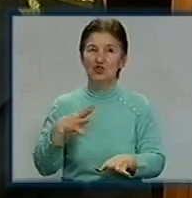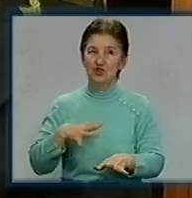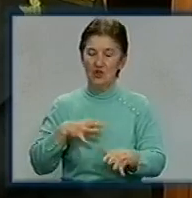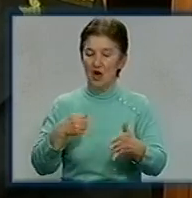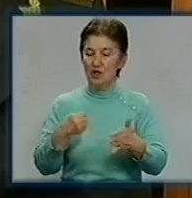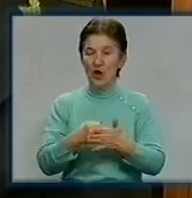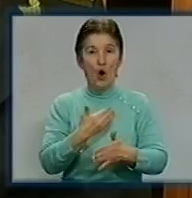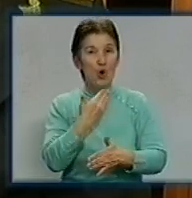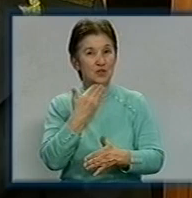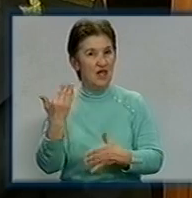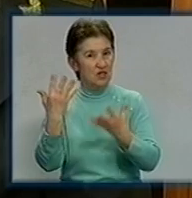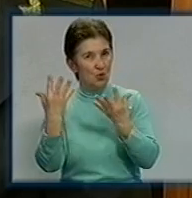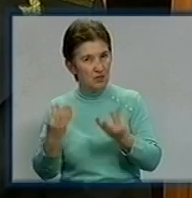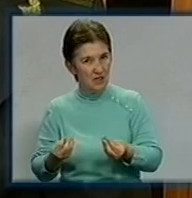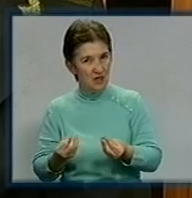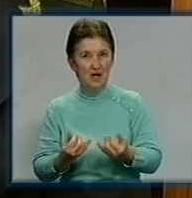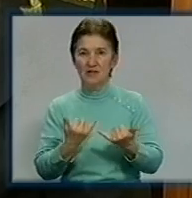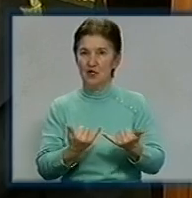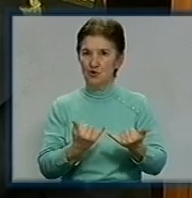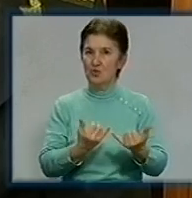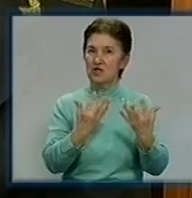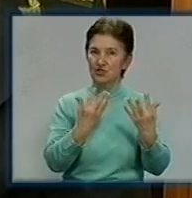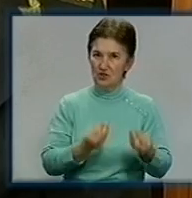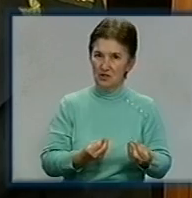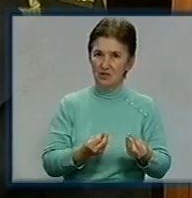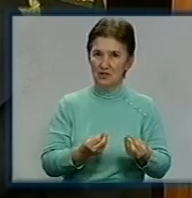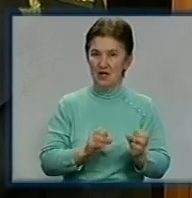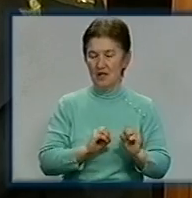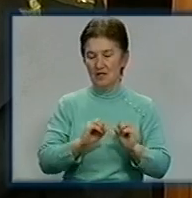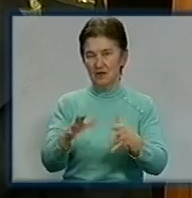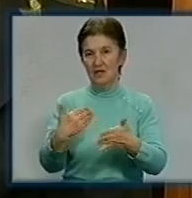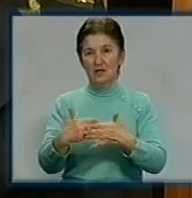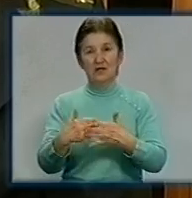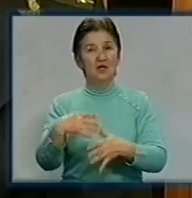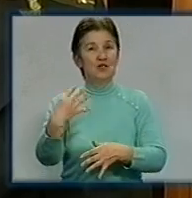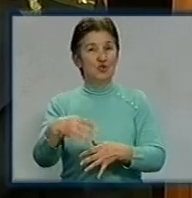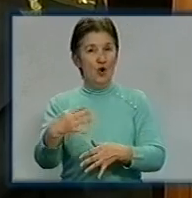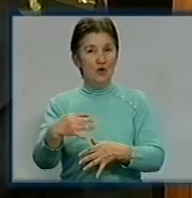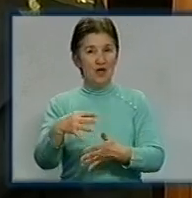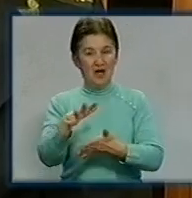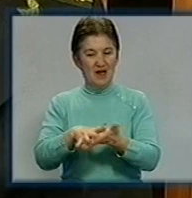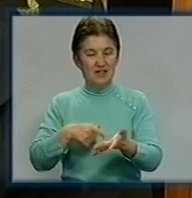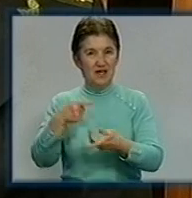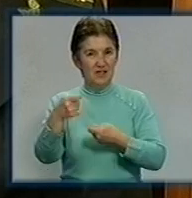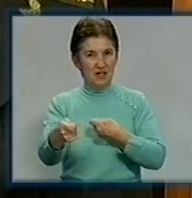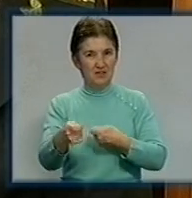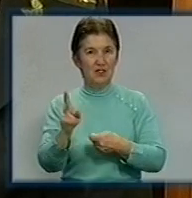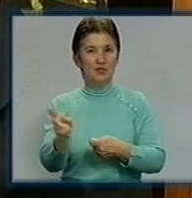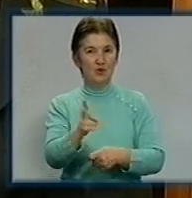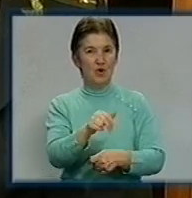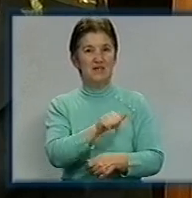На сьогоднішній день, по даній категорії, здано біля 40 декларацій, задекларовано самостійно